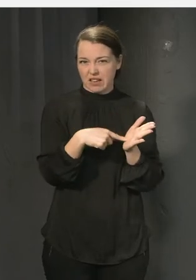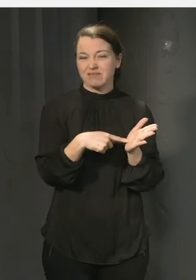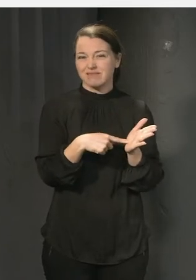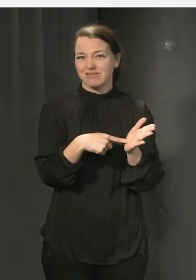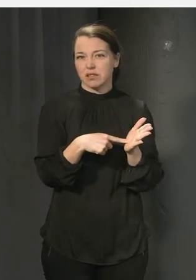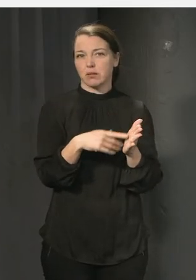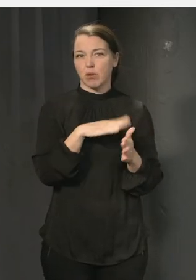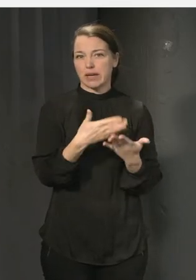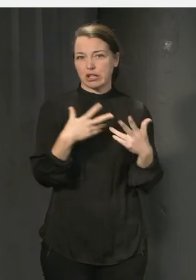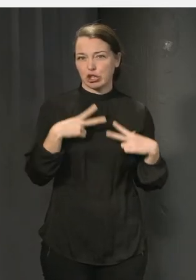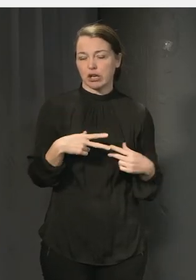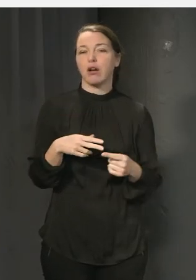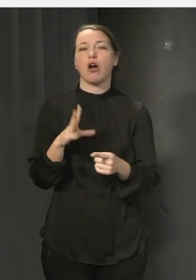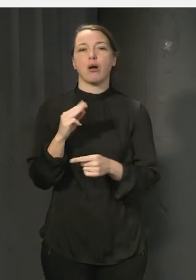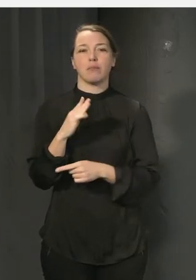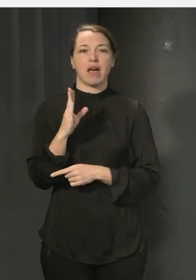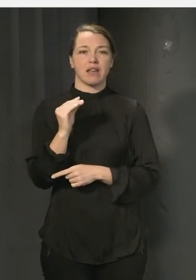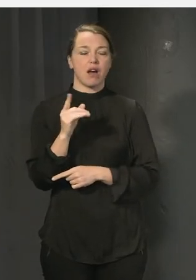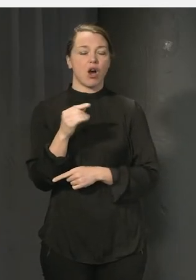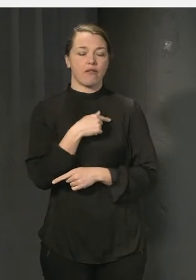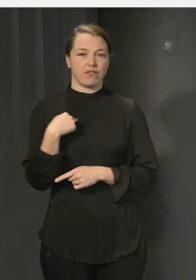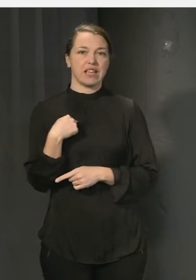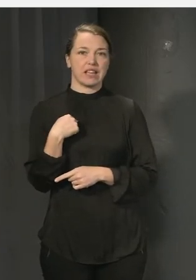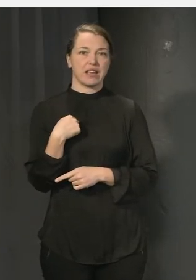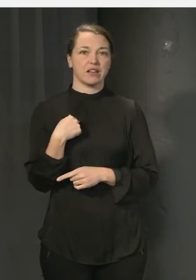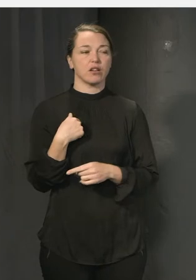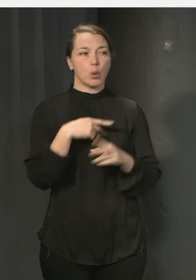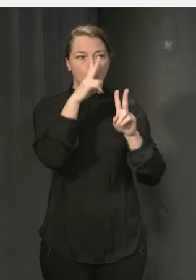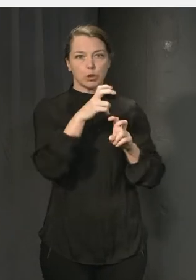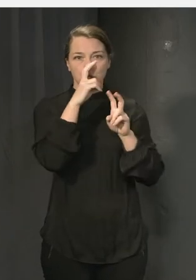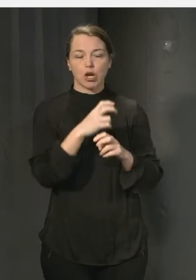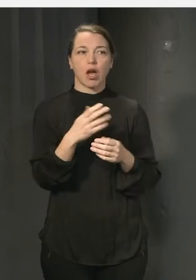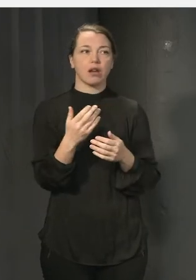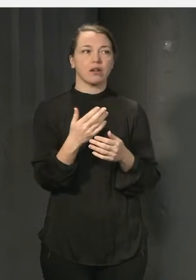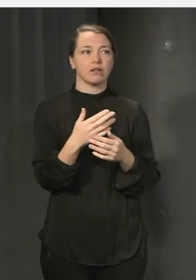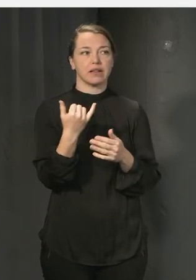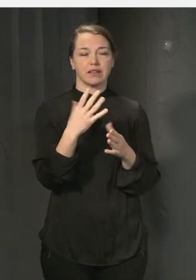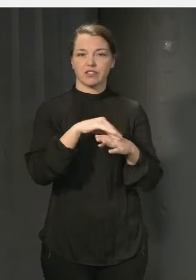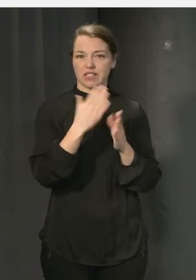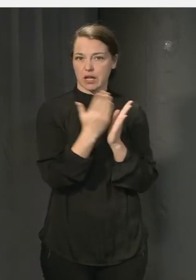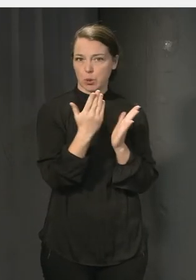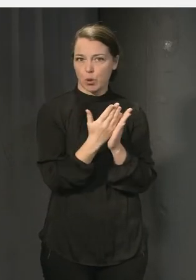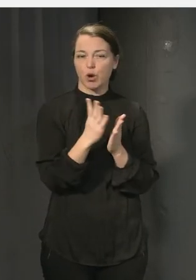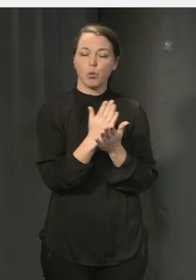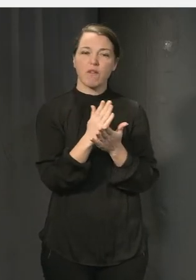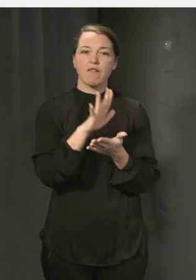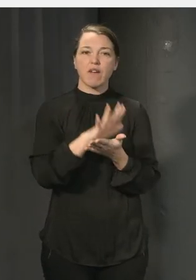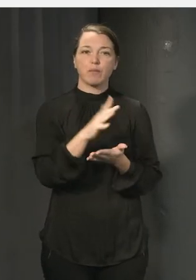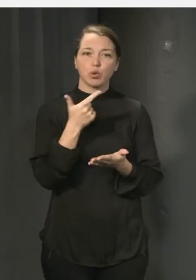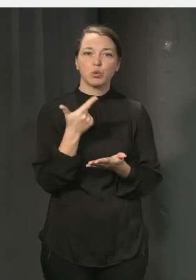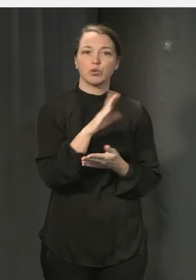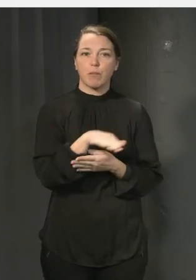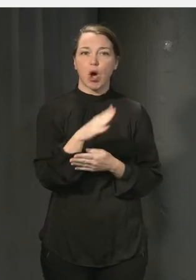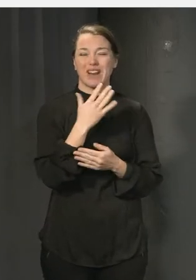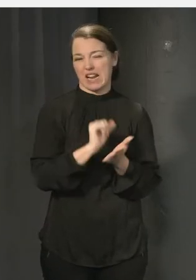år på Sveriges skolor som ungefär 15 000 barn eller elever svarar på. Och då